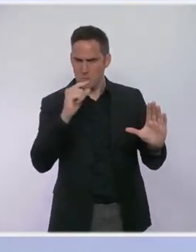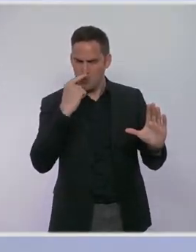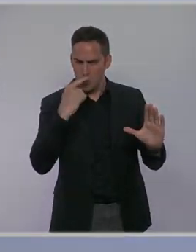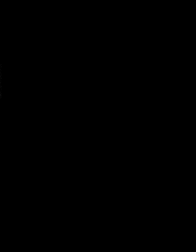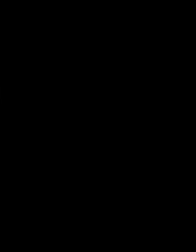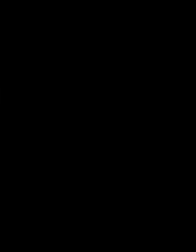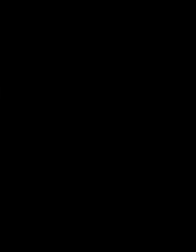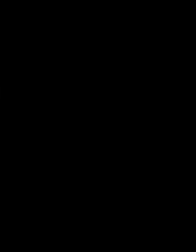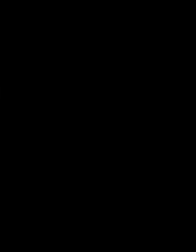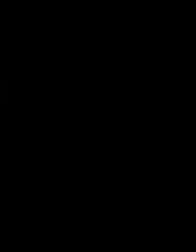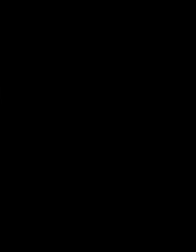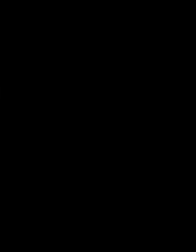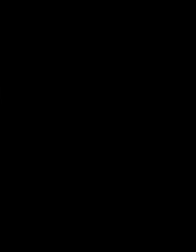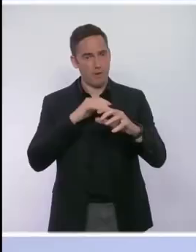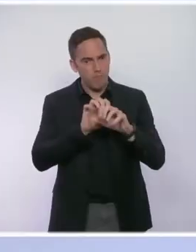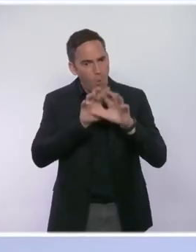légèrement.